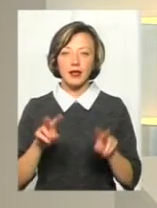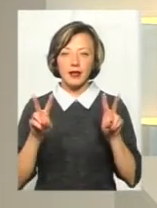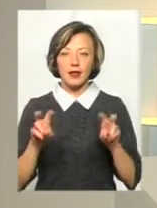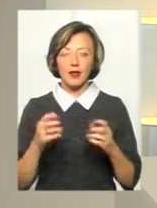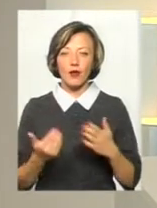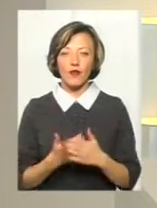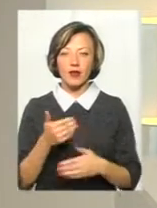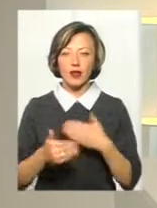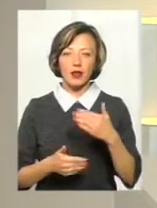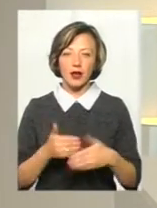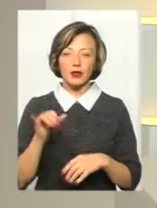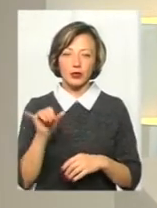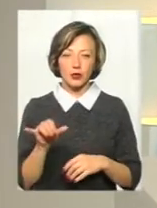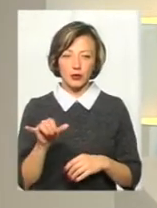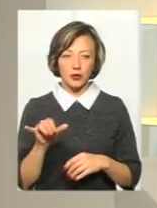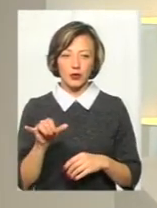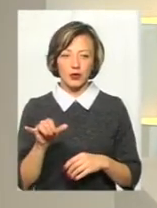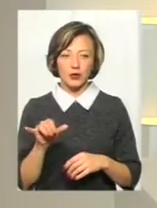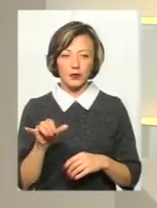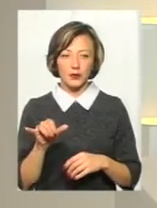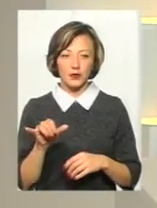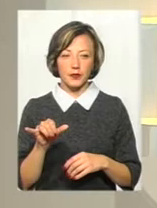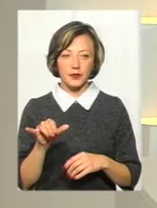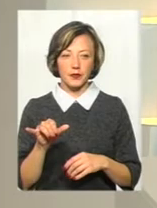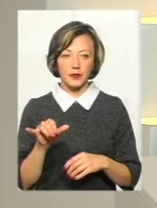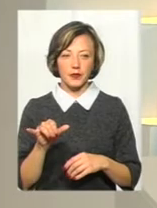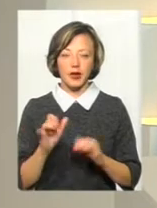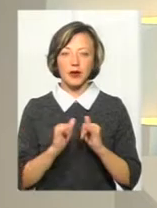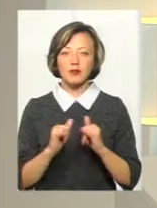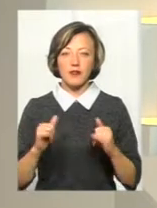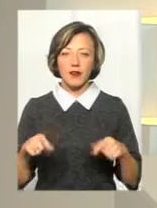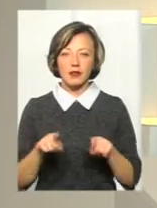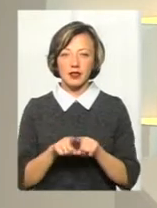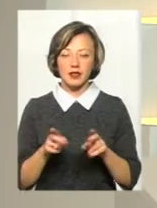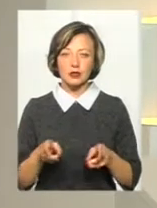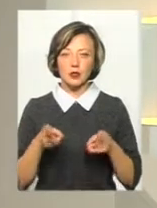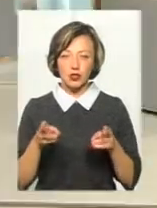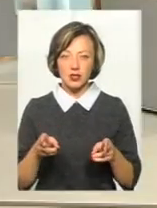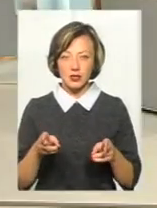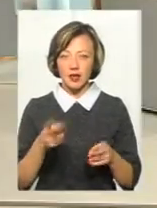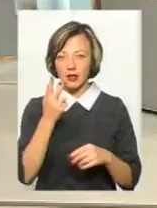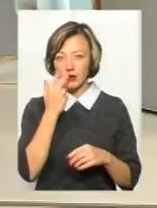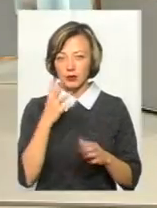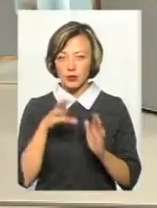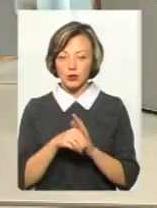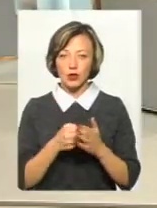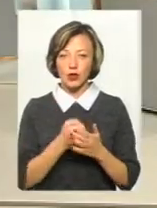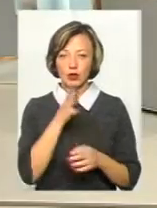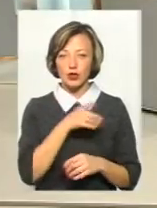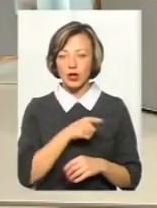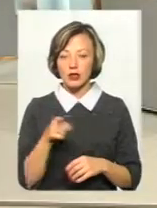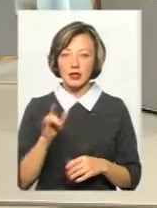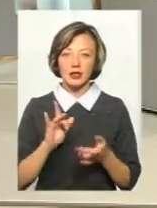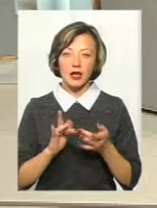тенденцій, які розвивають все ж таки злочинці, вони адаптуються до часу, і